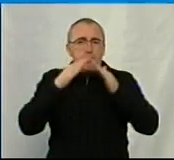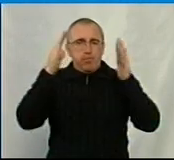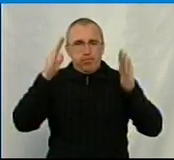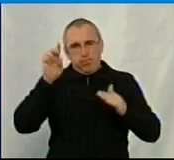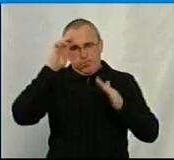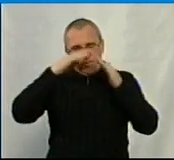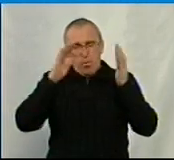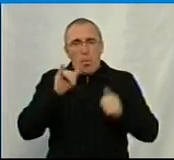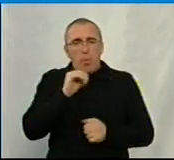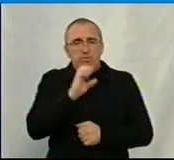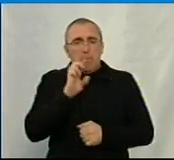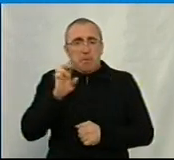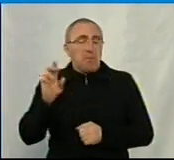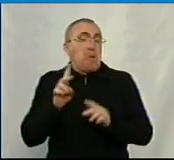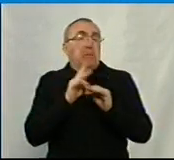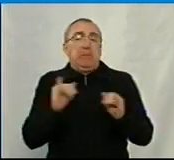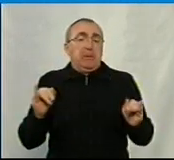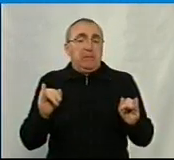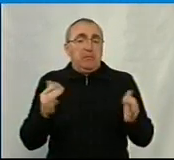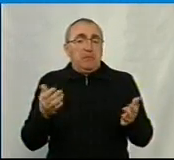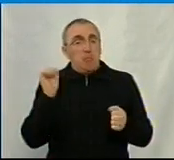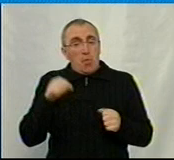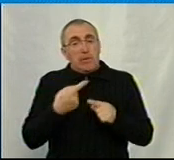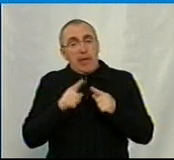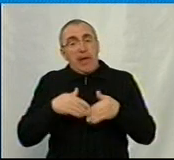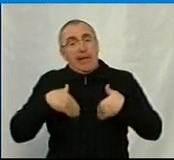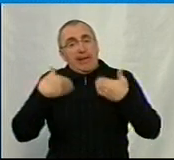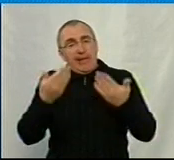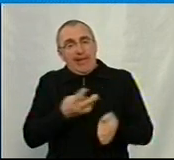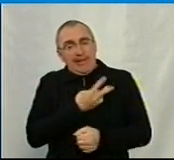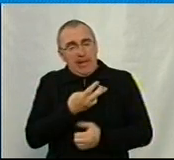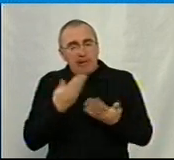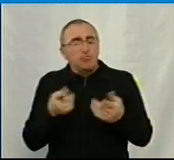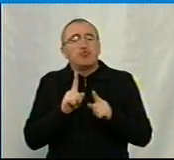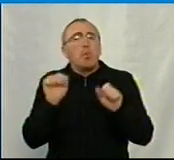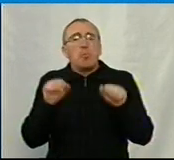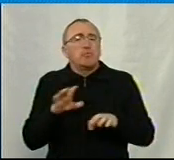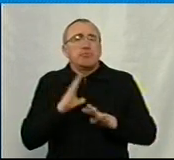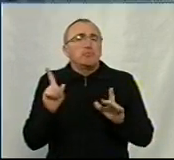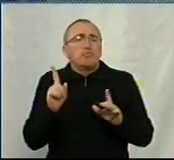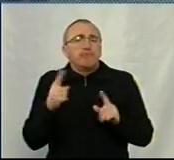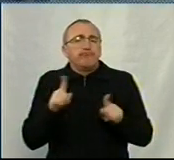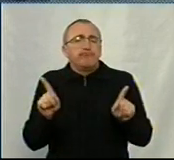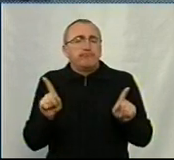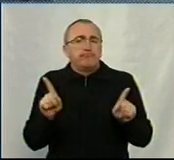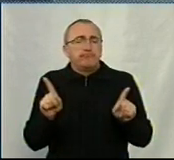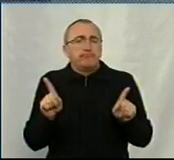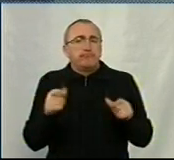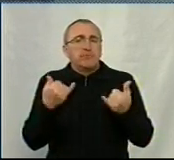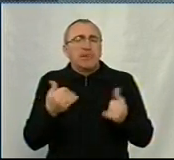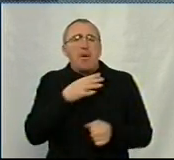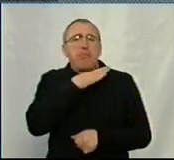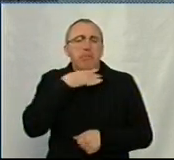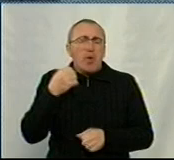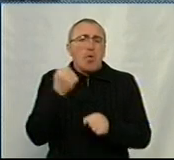а ОСББ, наприклад, ні. Можливо, будете виходити з такою ініціативою. Що це може бути? Зараз багато